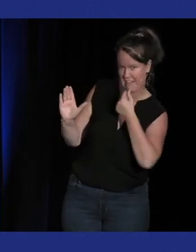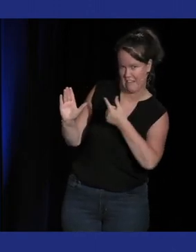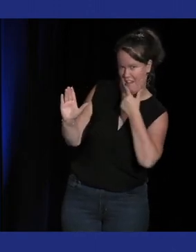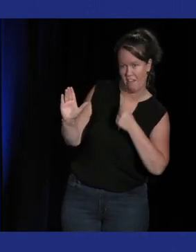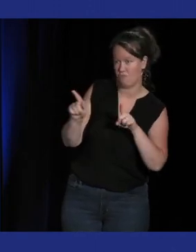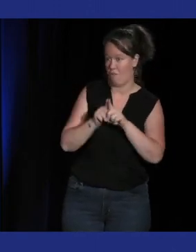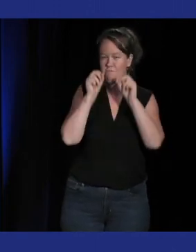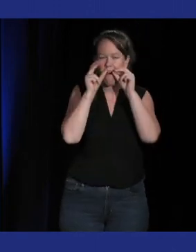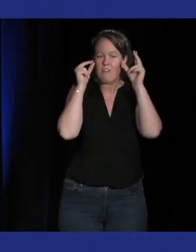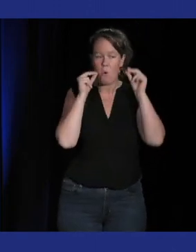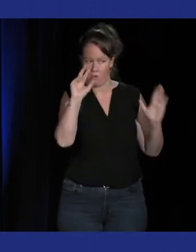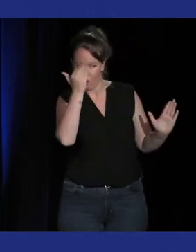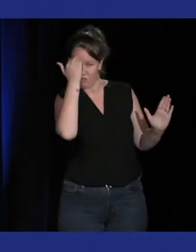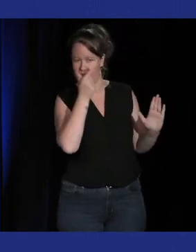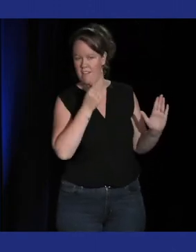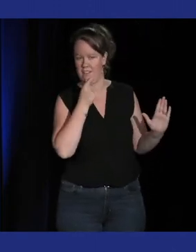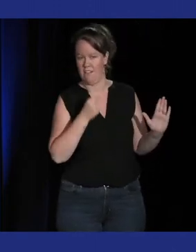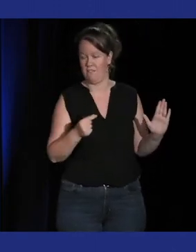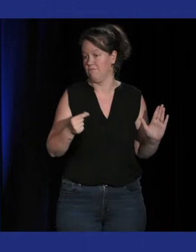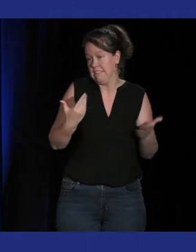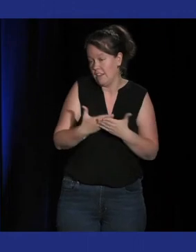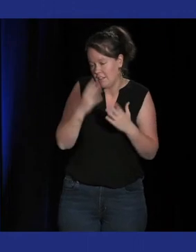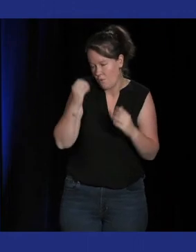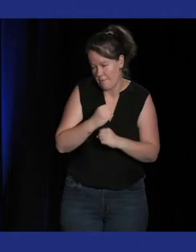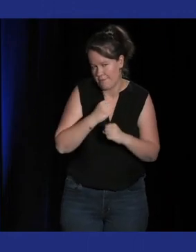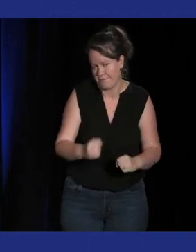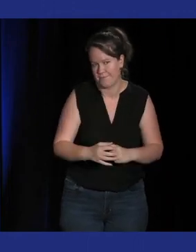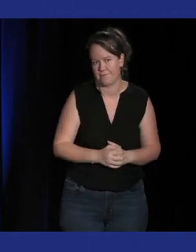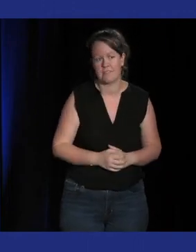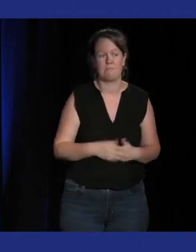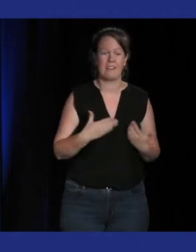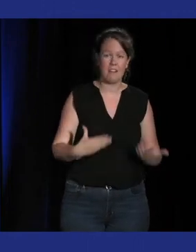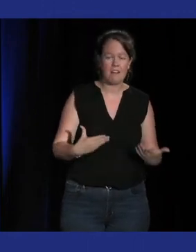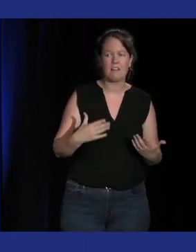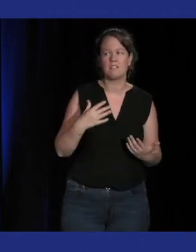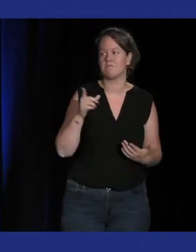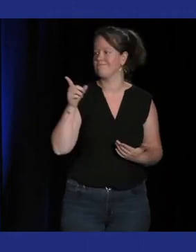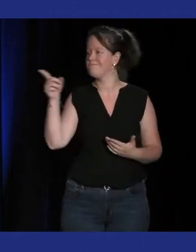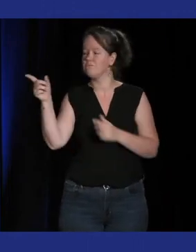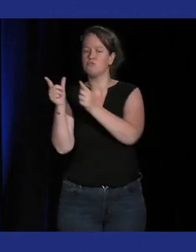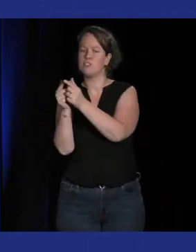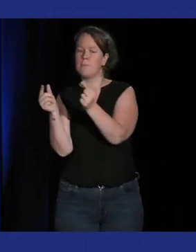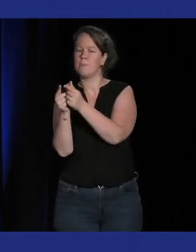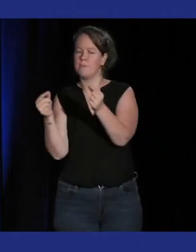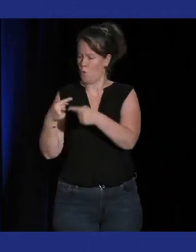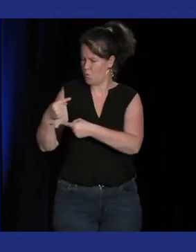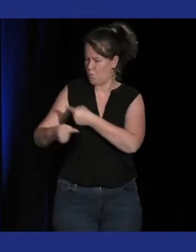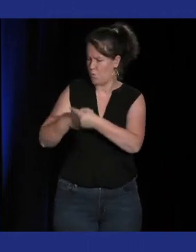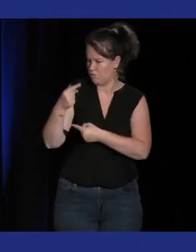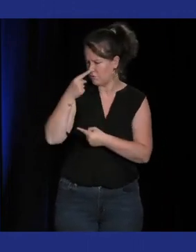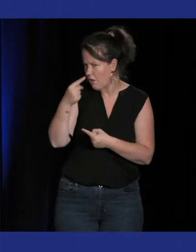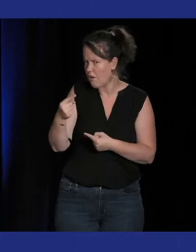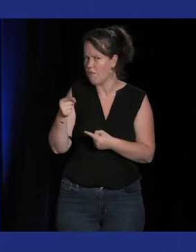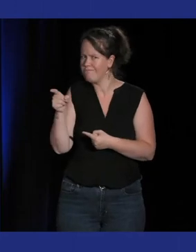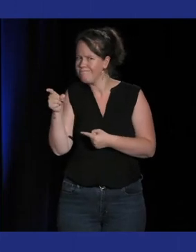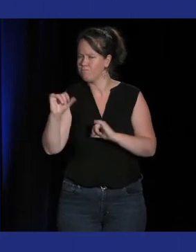et en fait il y un regain encore aujourd'hui au Japon d'intérêt pour les jeux musicaux on parlait tout à'heure de la série Beatmania qui a quand